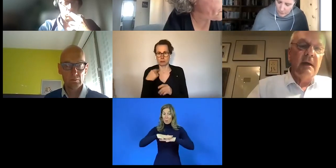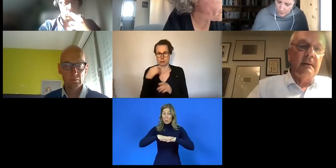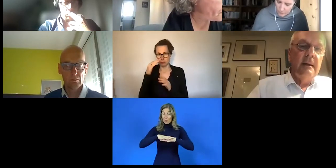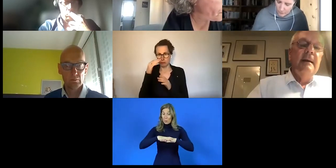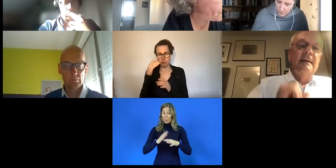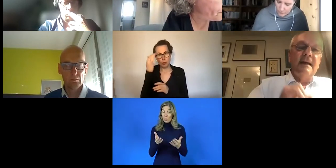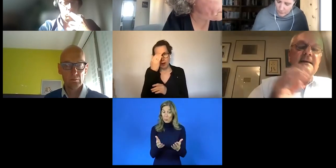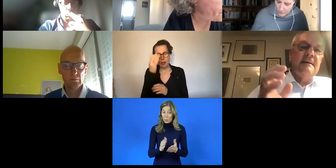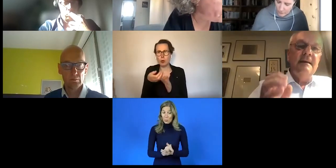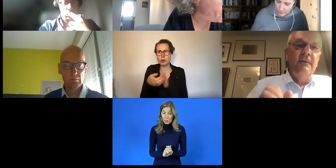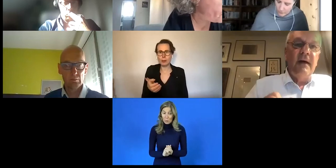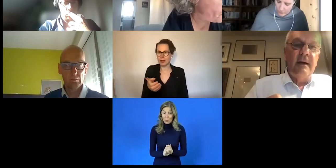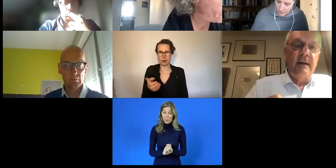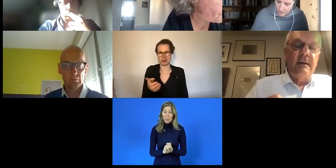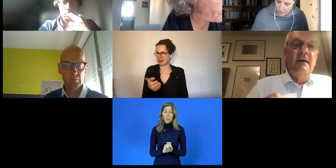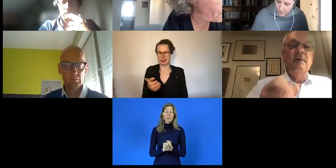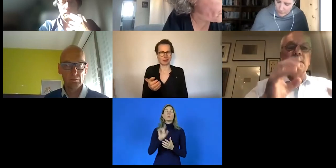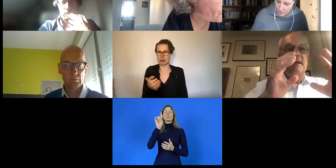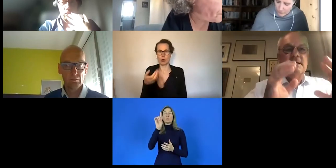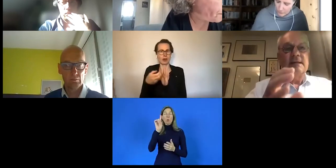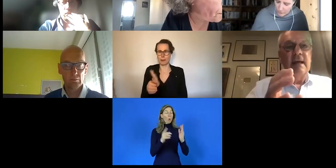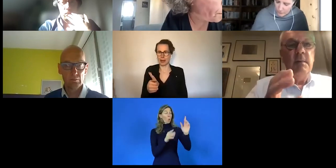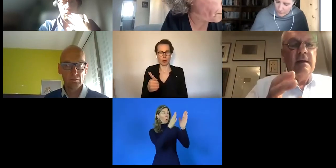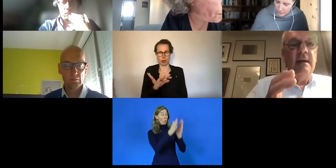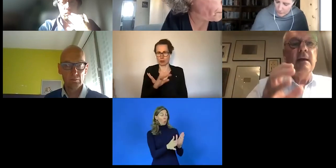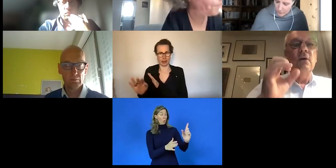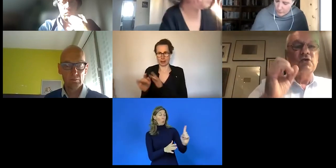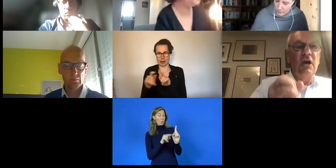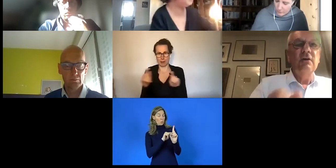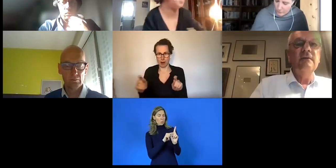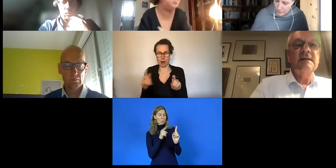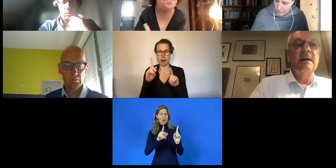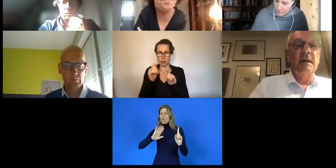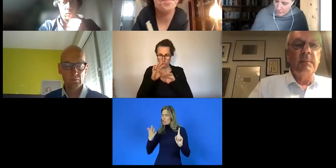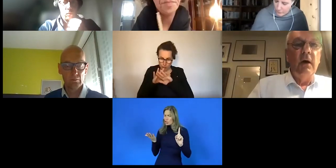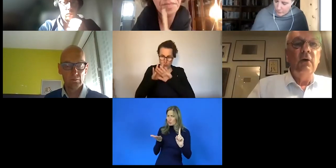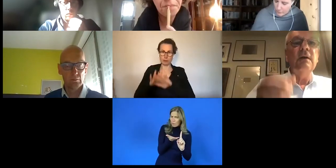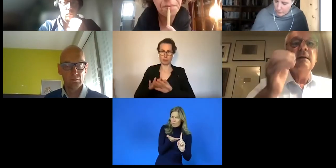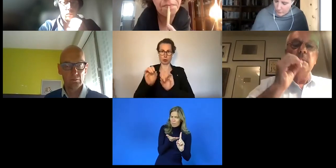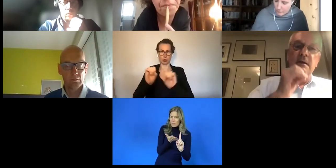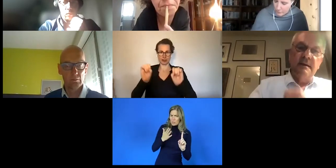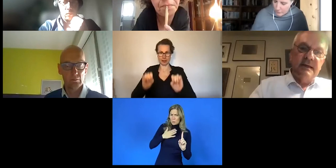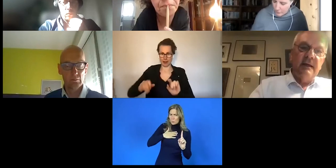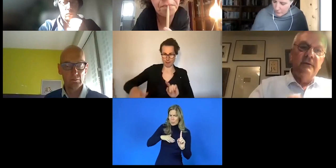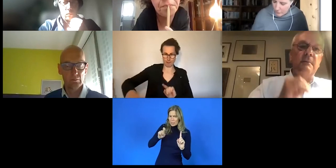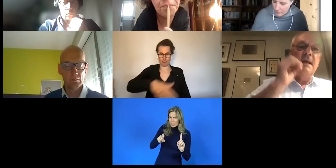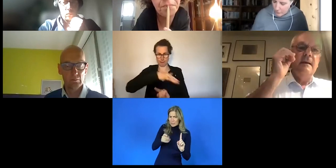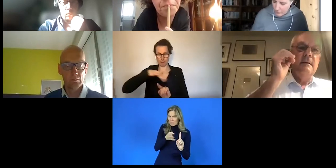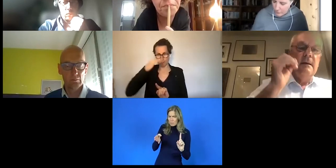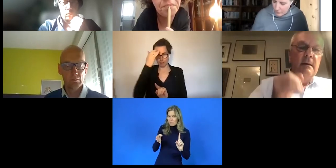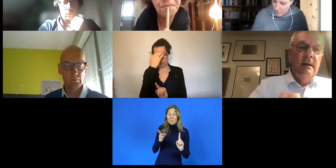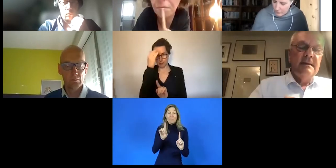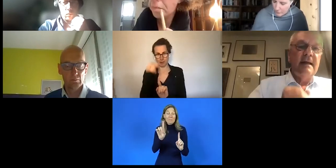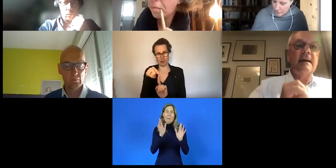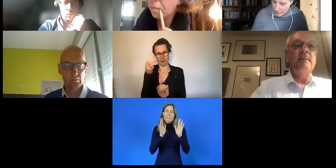unterbringen. Das ist nicht die Frage. Wir müssen in Systemen denken und schauen, was jemand braucht, damit er in seiner Familie,